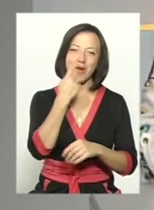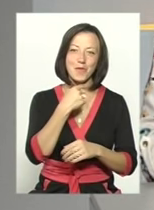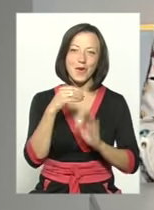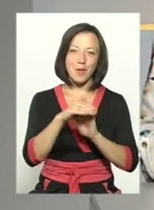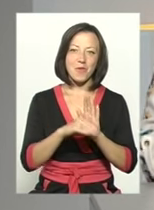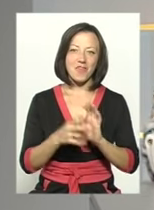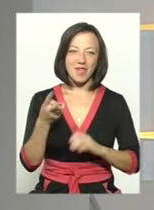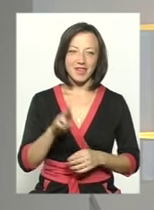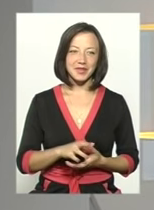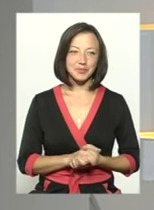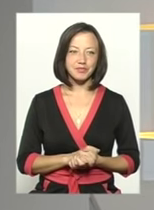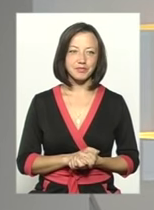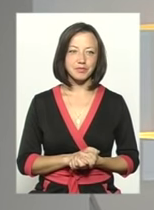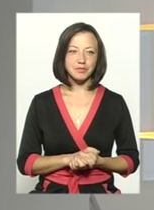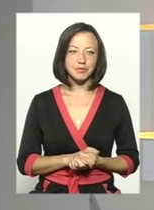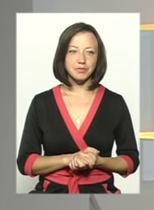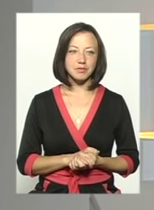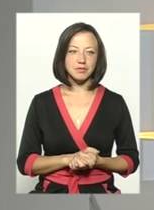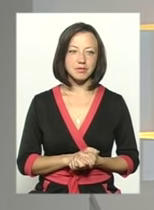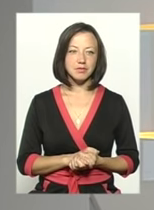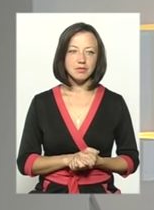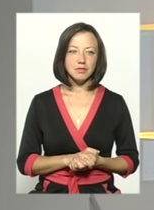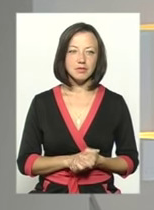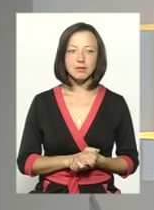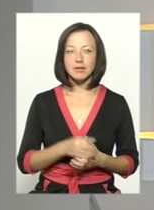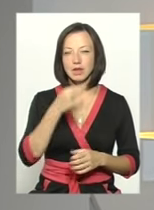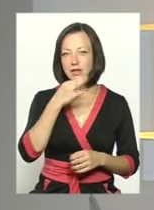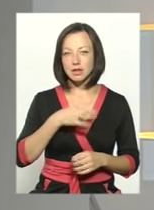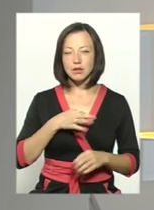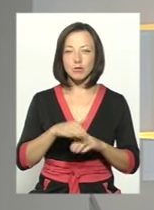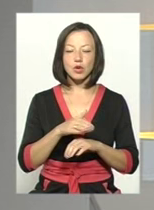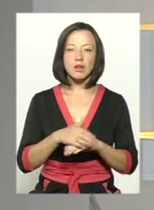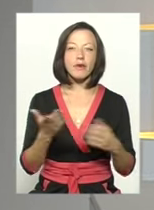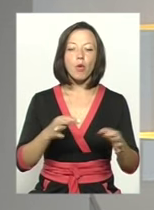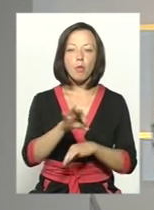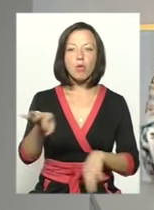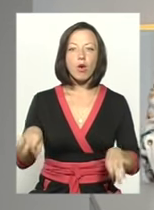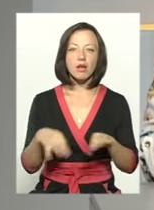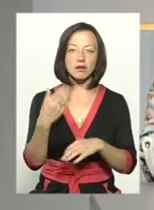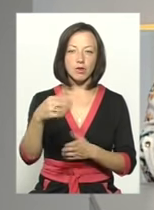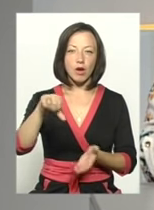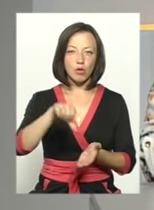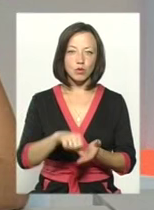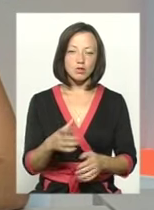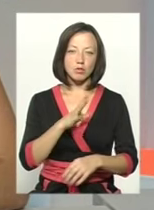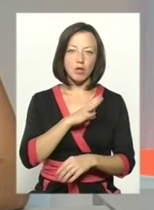Ну, насправді так є. Скажи, будь ласка, в якому проєкті твоя особиста участь була найбільш вагомою?